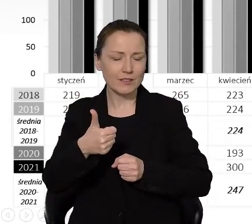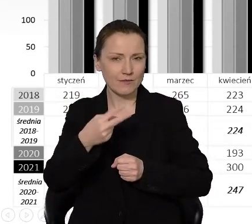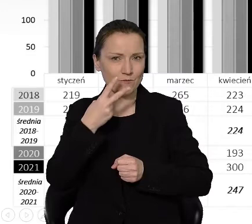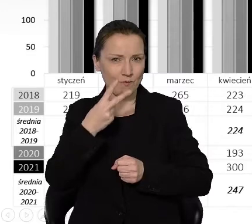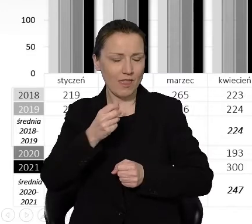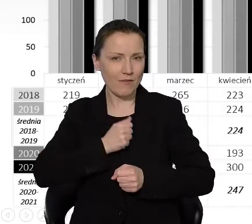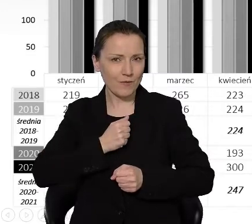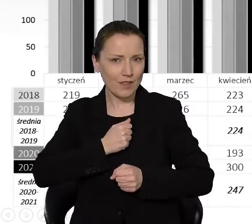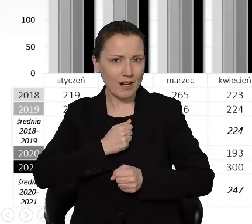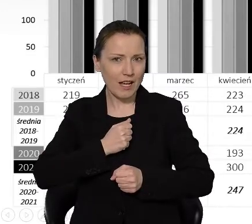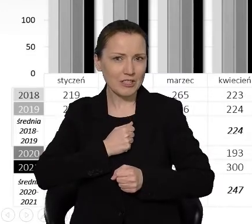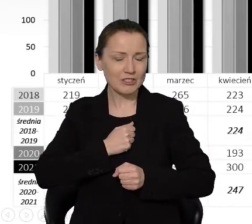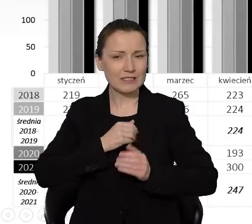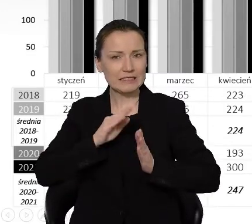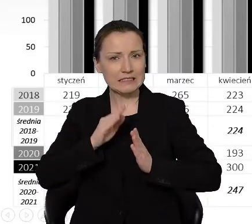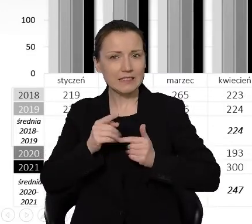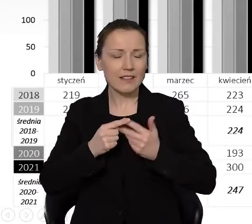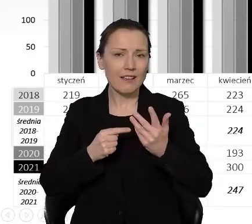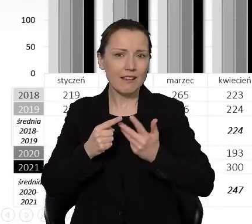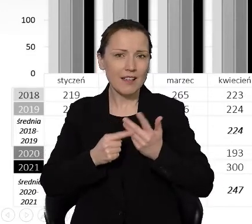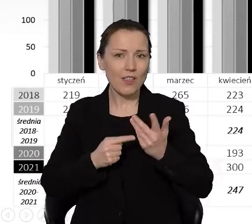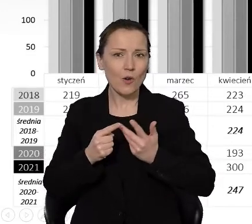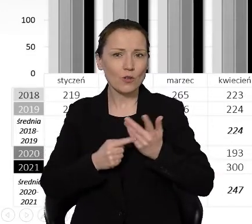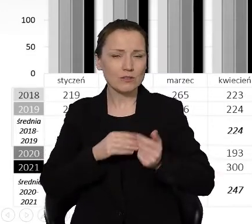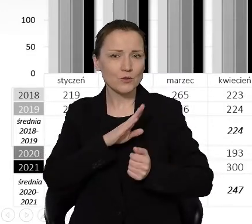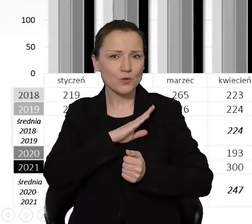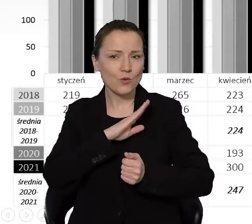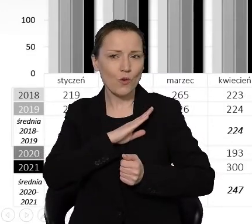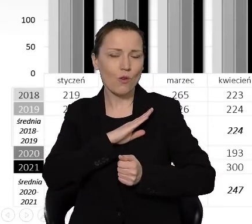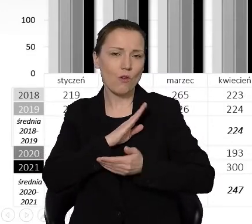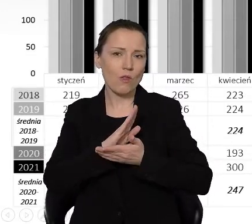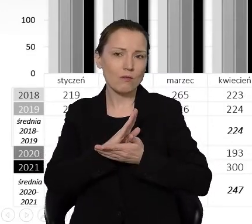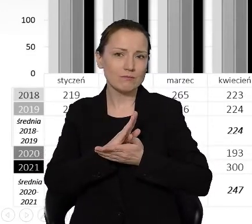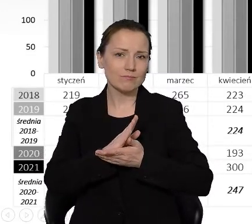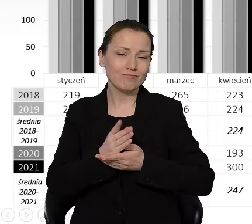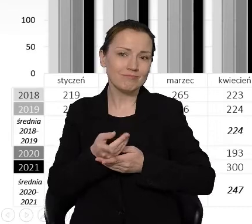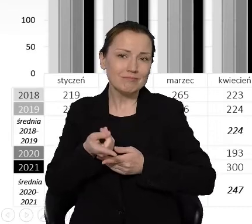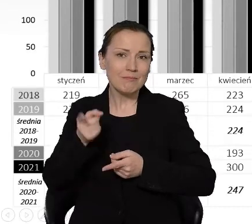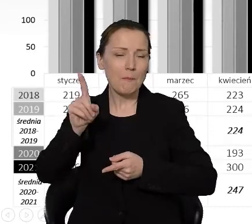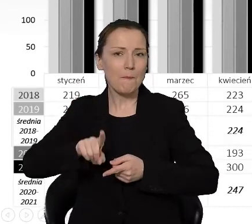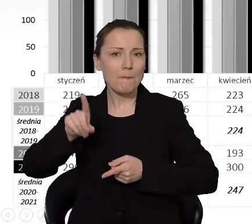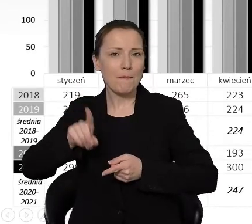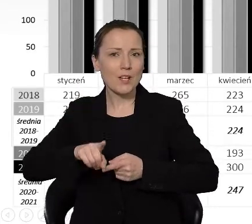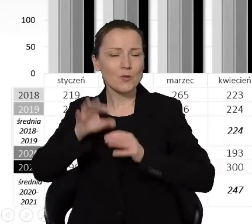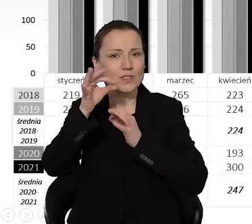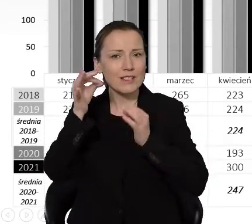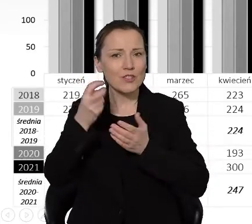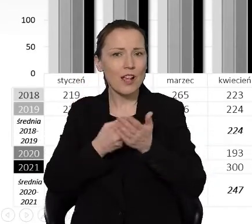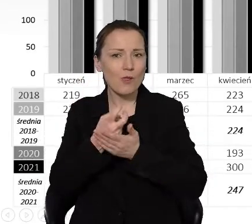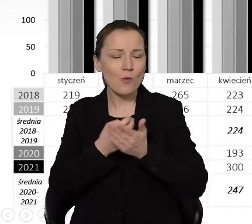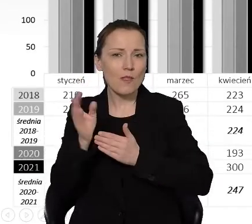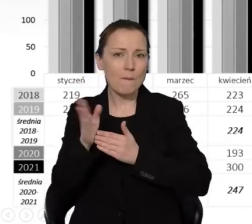wyraźnie nieprzeciętną ilość zgonów w miesiącach takich jak styczeń, luty, marzec, kwiecień, maj,